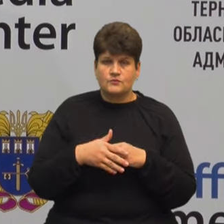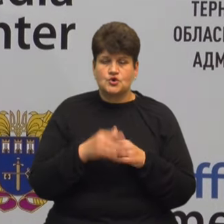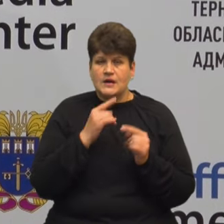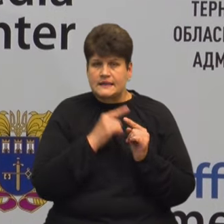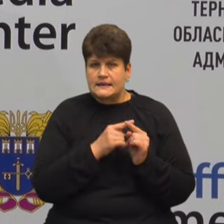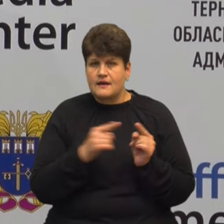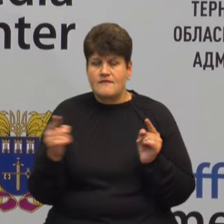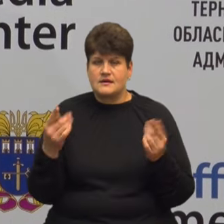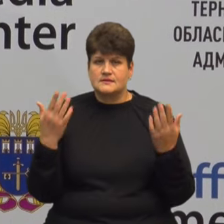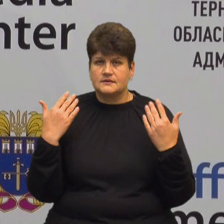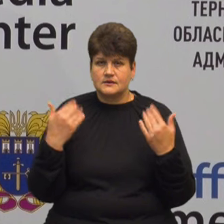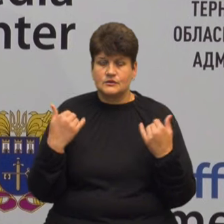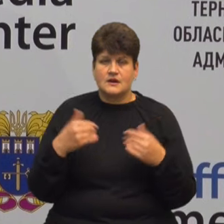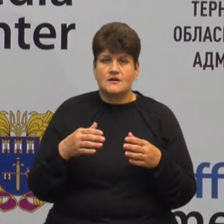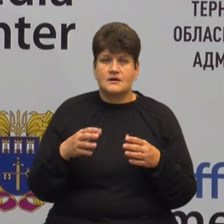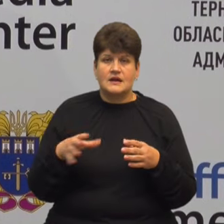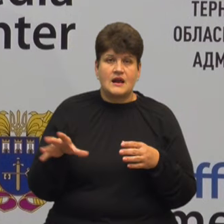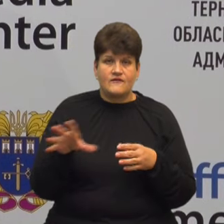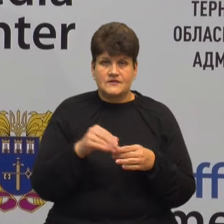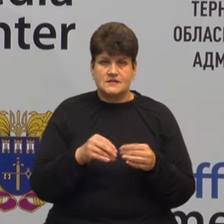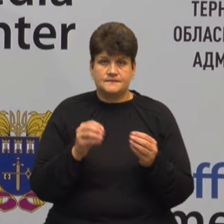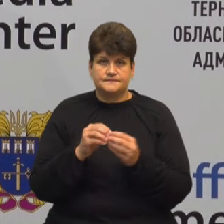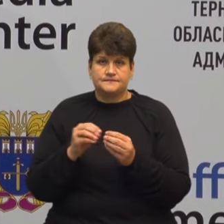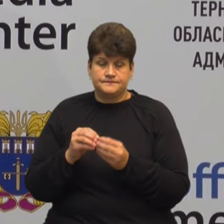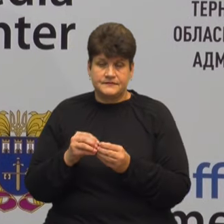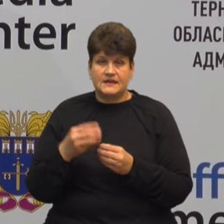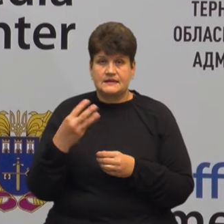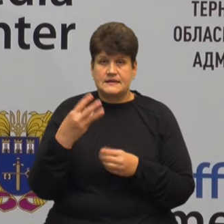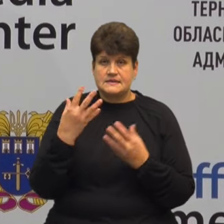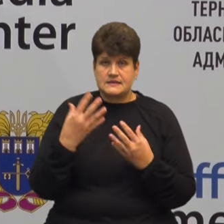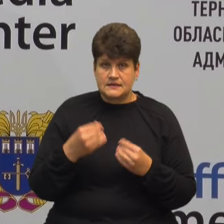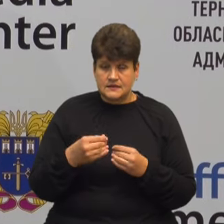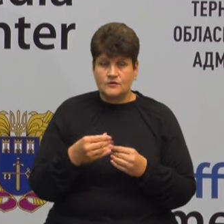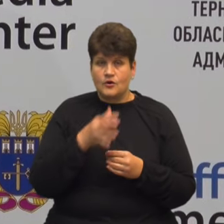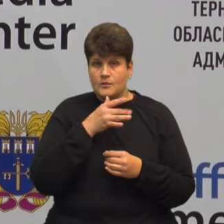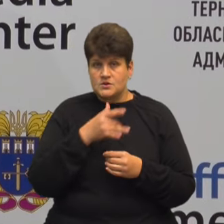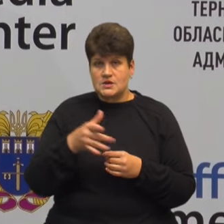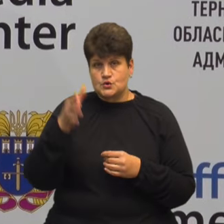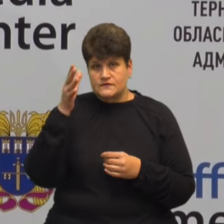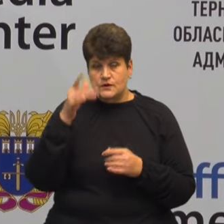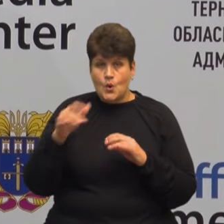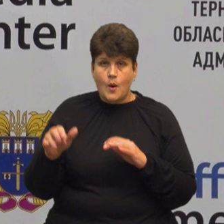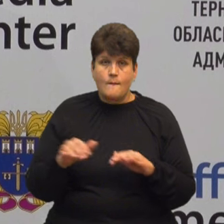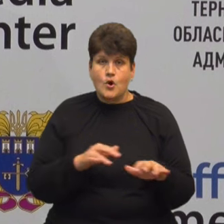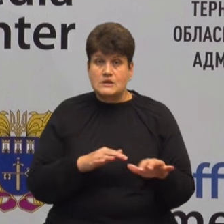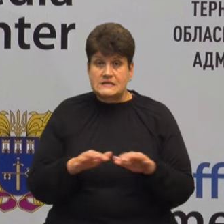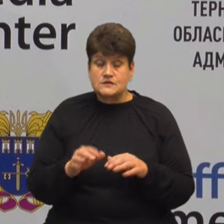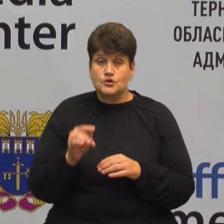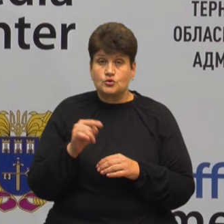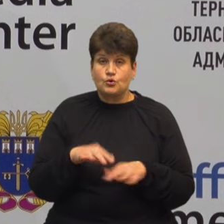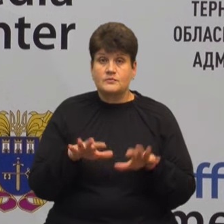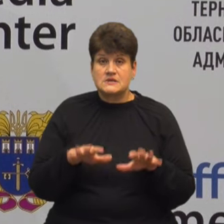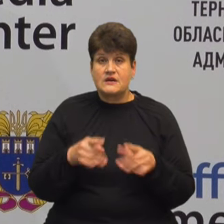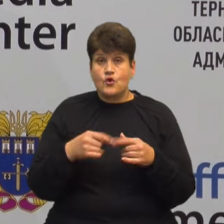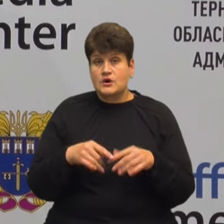для усіх є сталою Тобто 30 днів під час освітнього процесу і тому місцеві органи